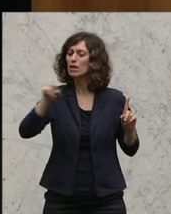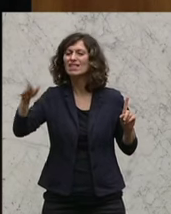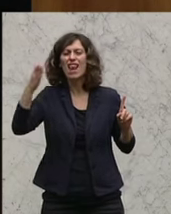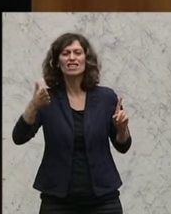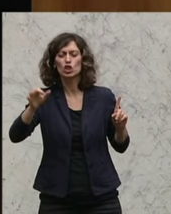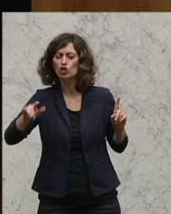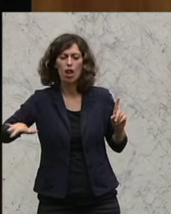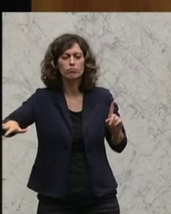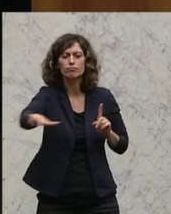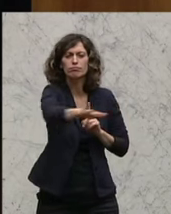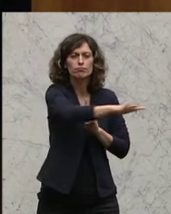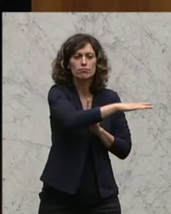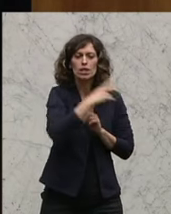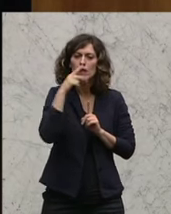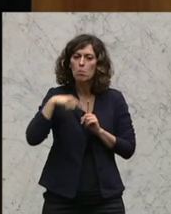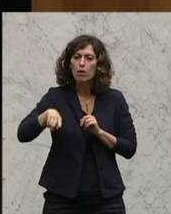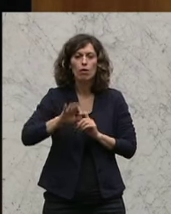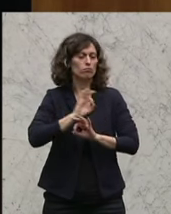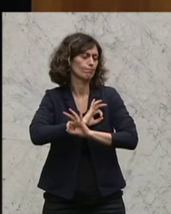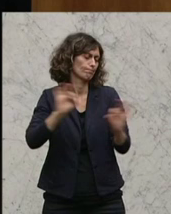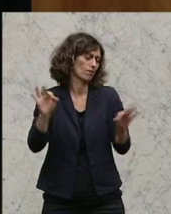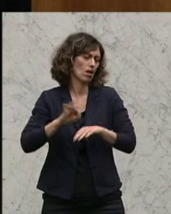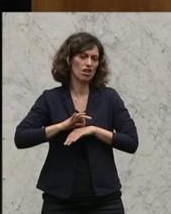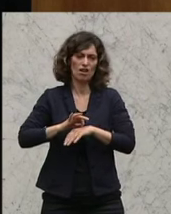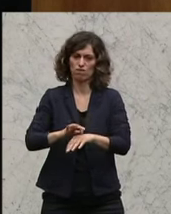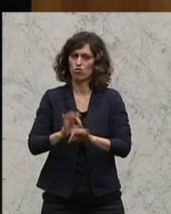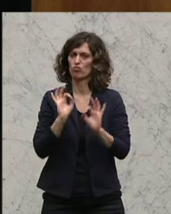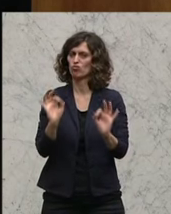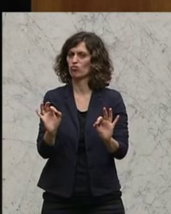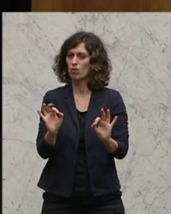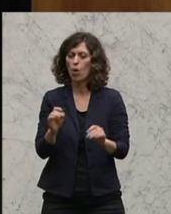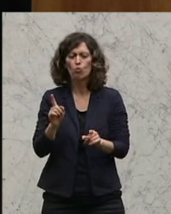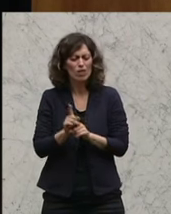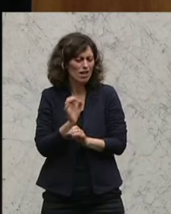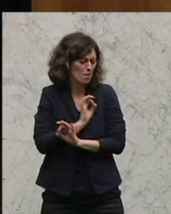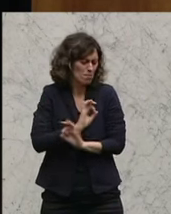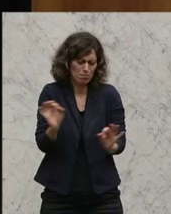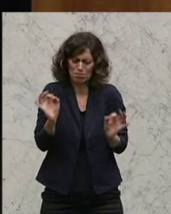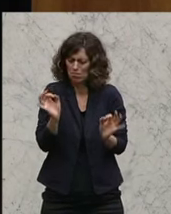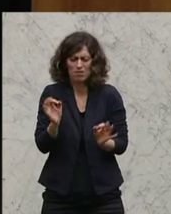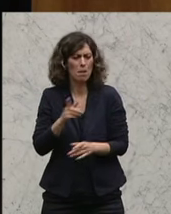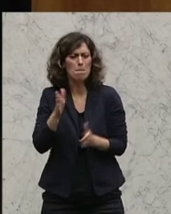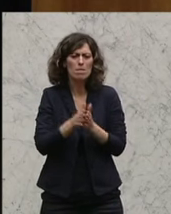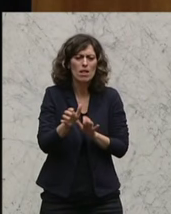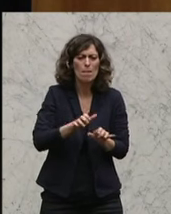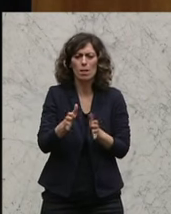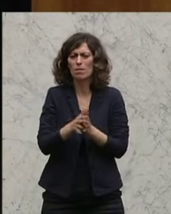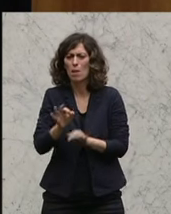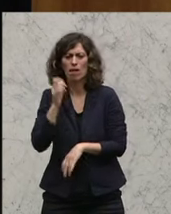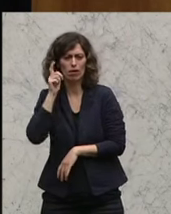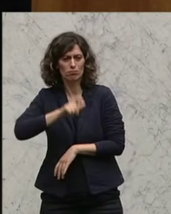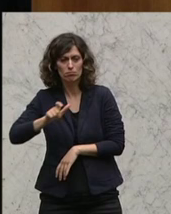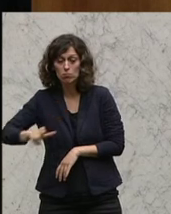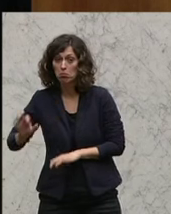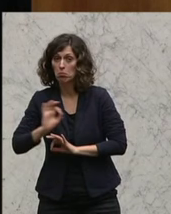hinein, das hervorragend geführt wurde, das schlussendlich exzellente Mitarbeiterinnen und Mitarbeiter hat. Und das